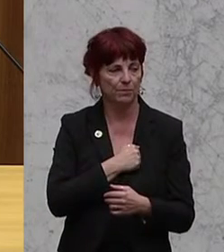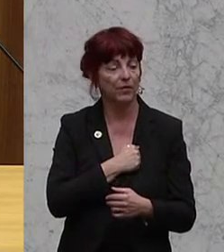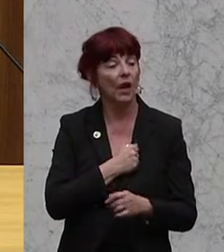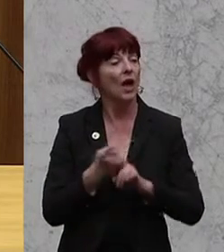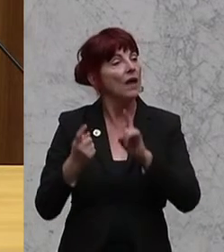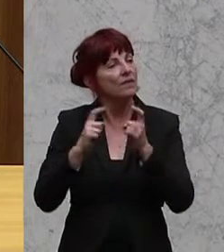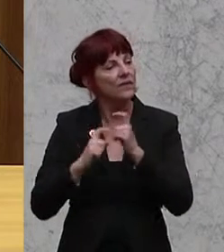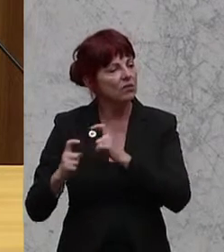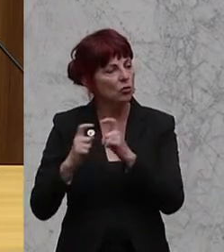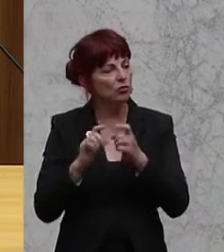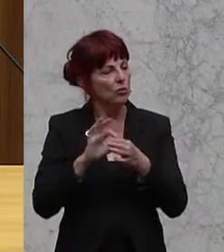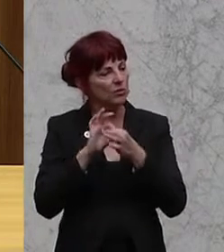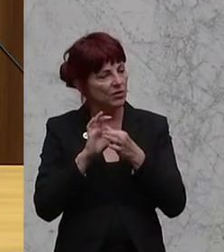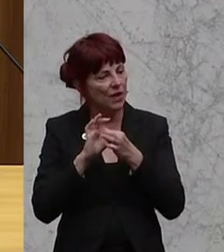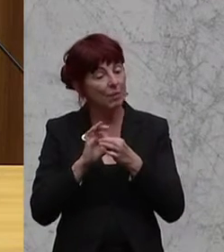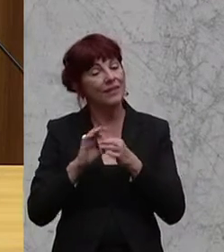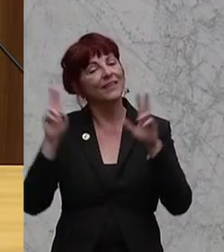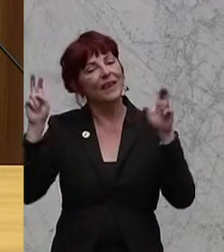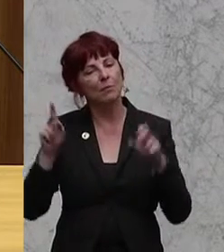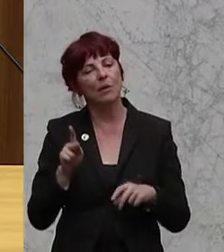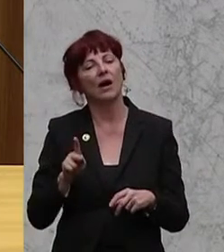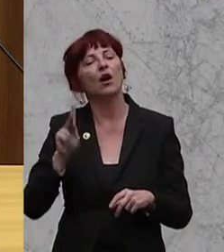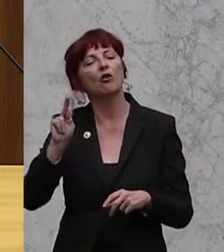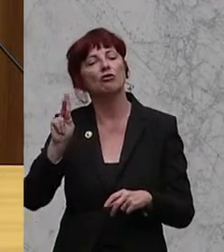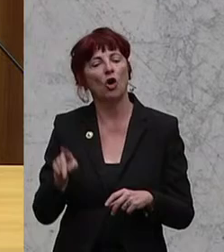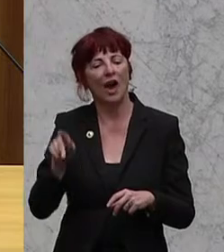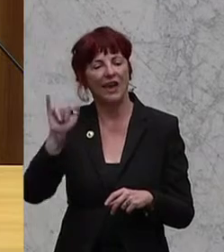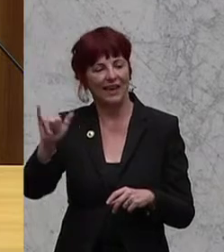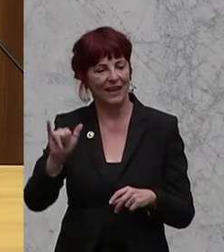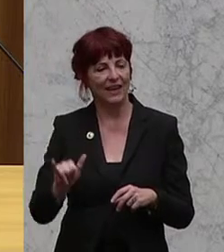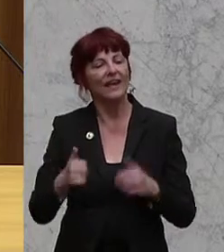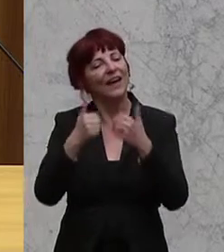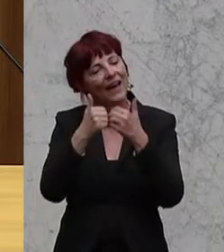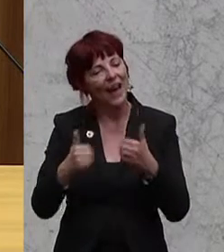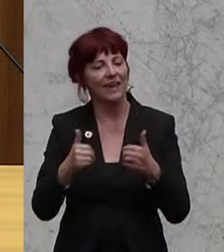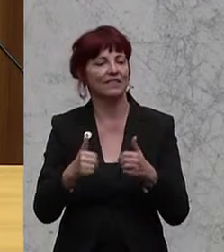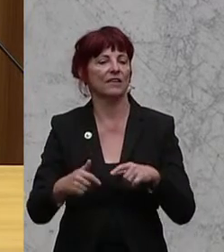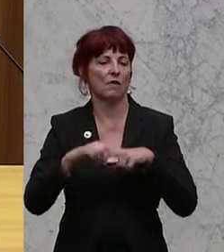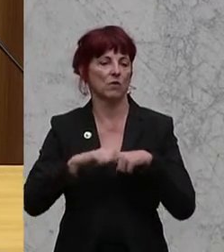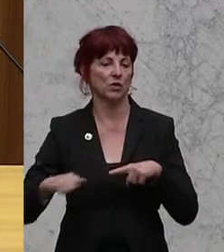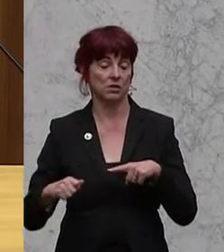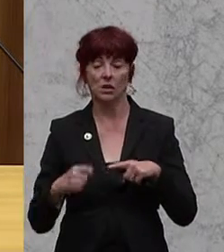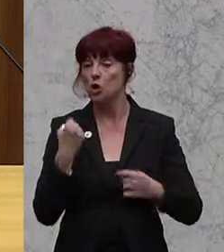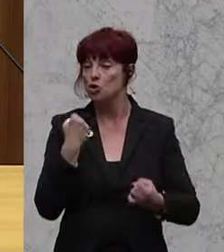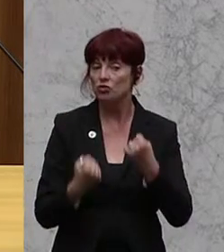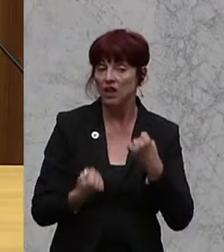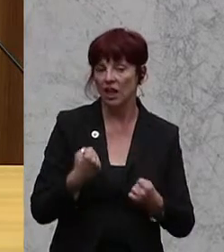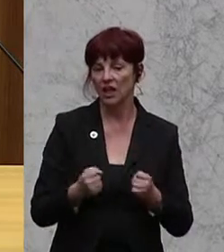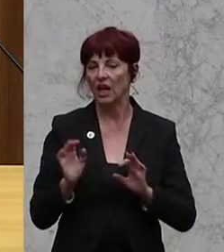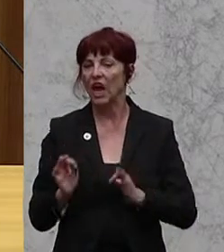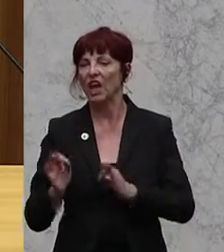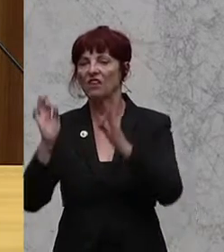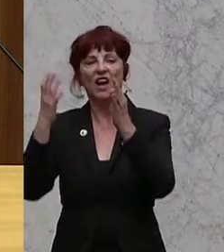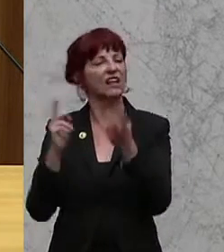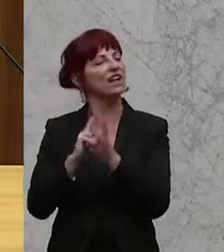der Test der Extrawurst. Ich glaube, die Schwierigkeit ist auch immer, wie definieren wir Qualität. Das heißt, wir können die Qualität in der